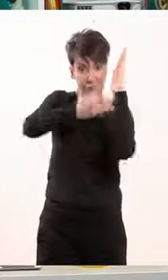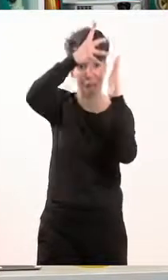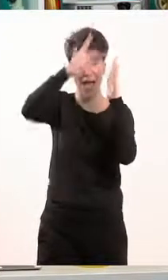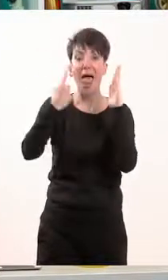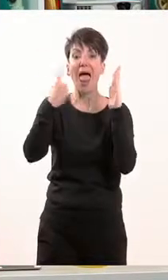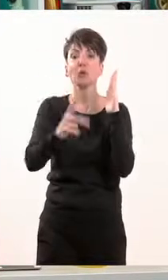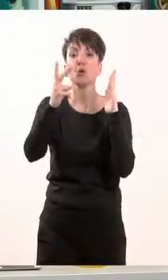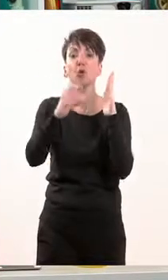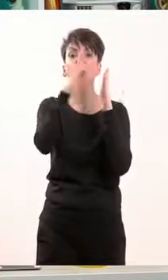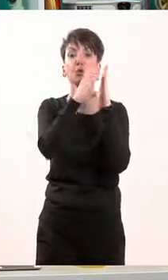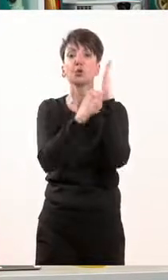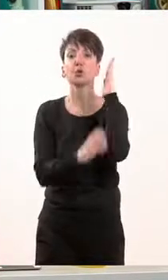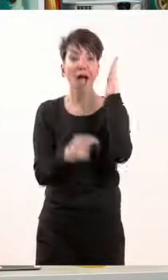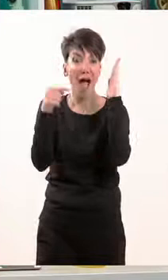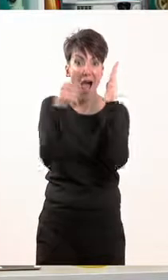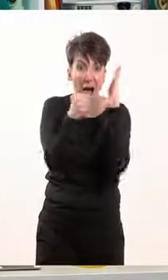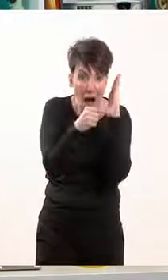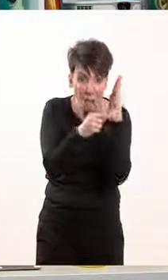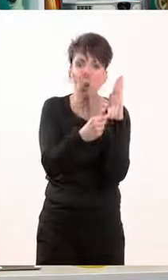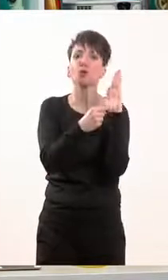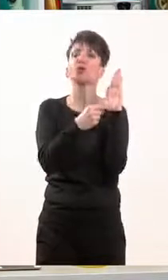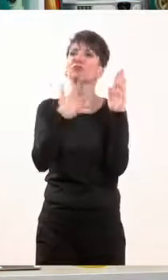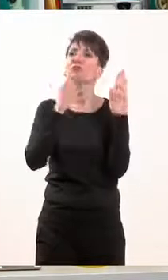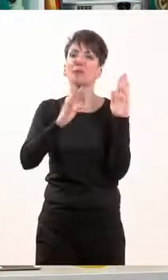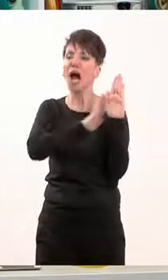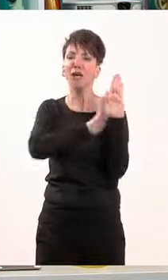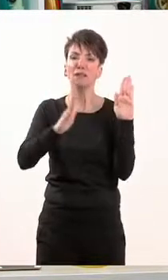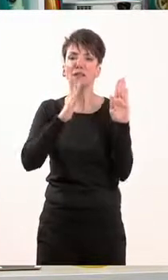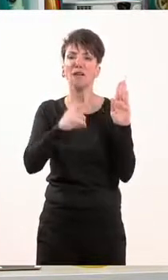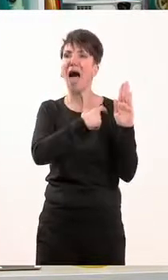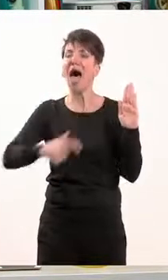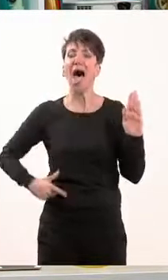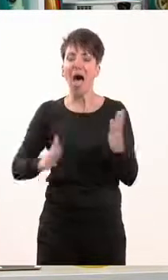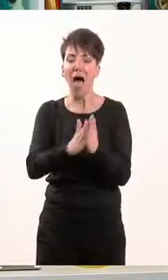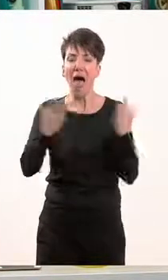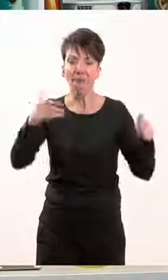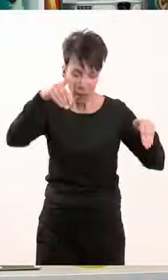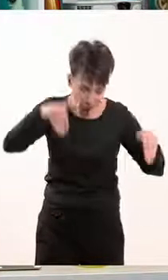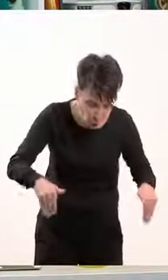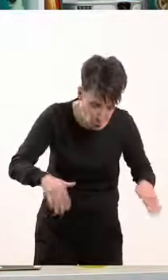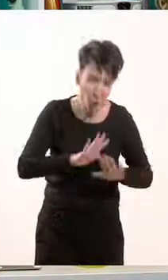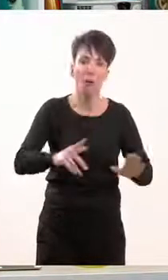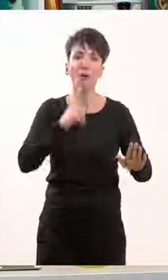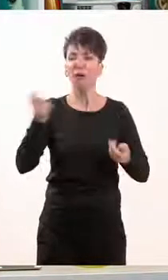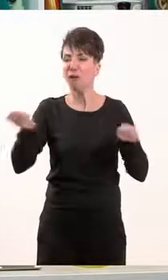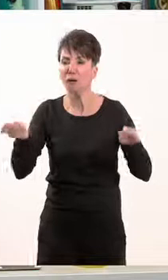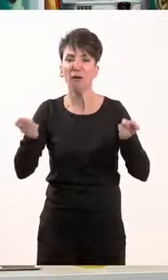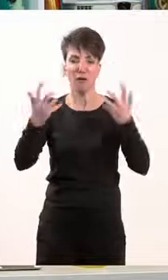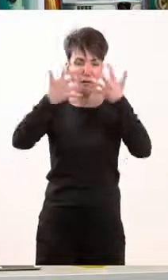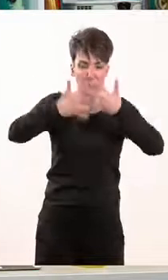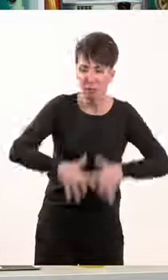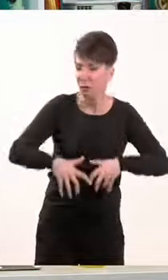καθορίζει τη μορφή του πολιτεύματος, τις λειτουργίες και την οργάνωση του κράτους και της πολιτείας